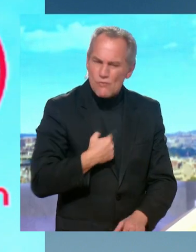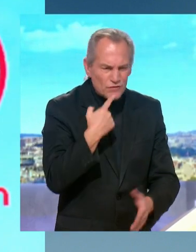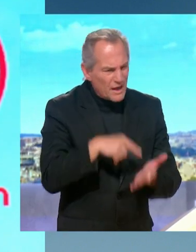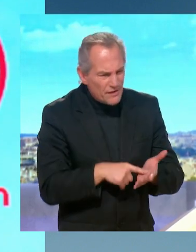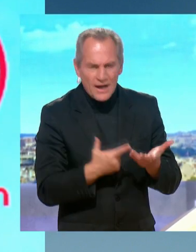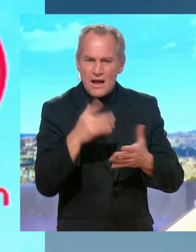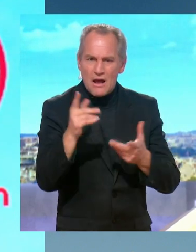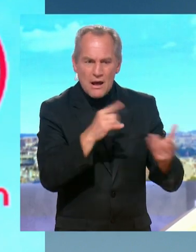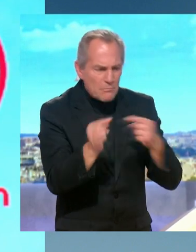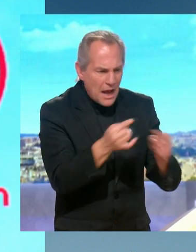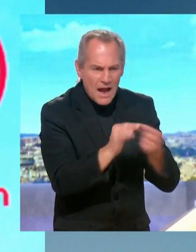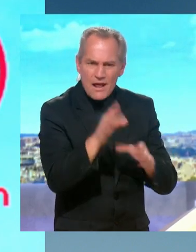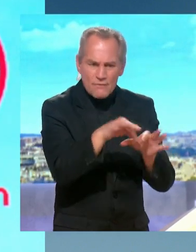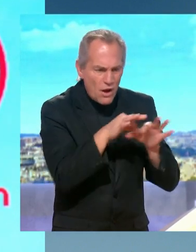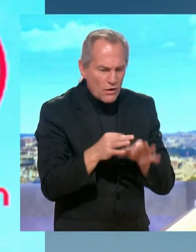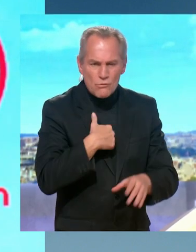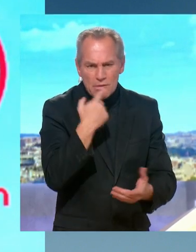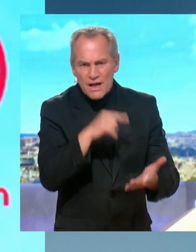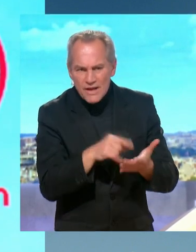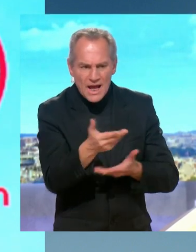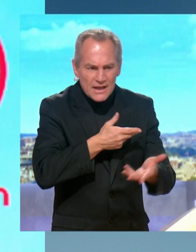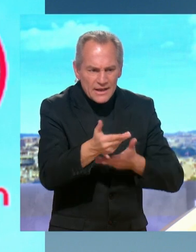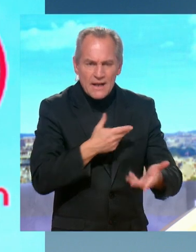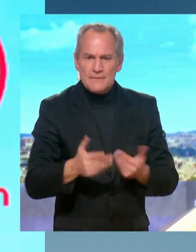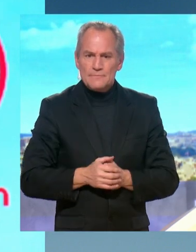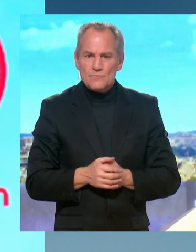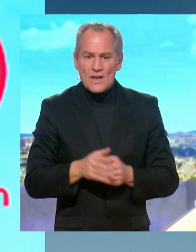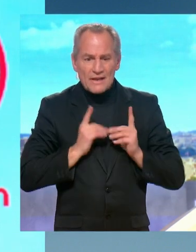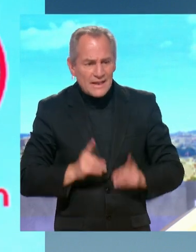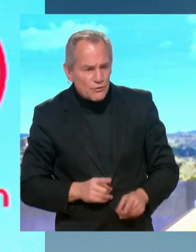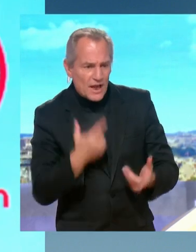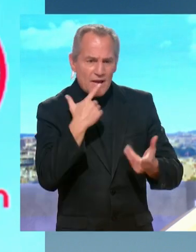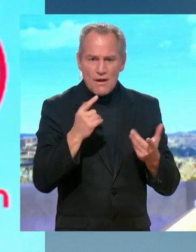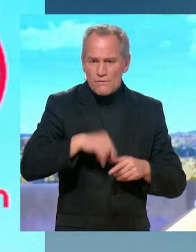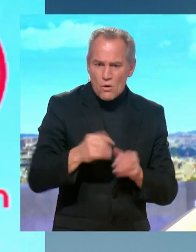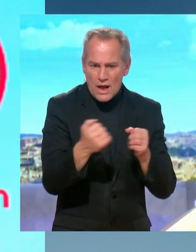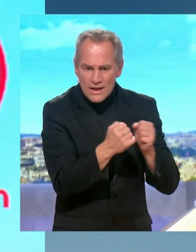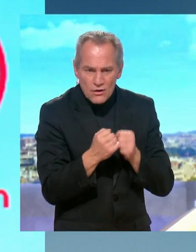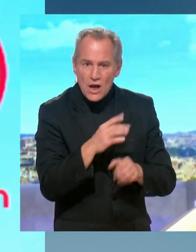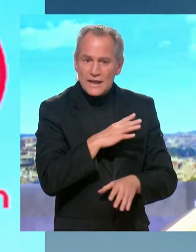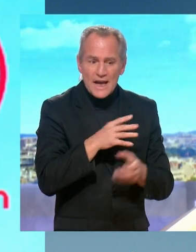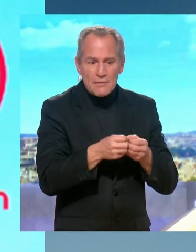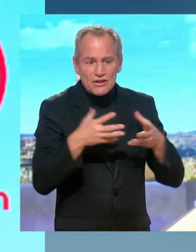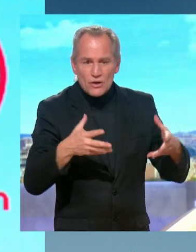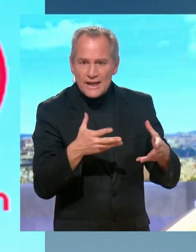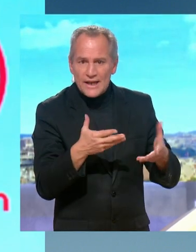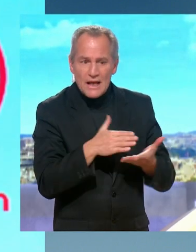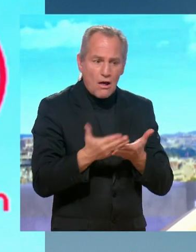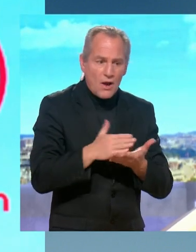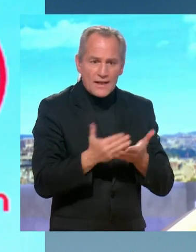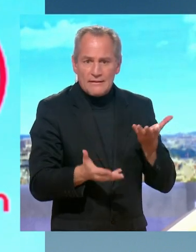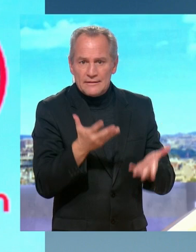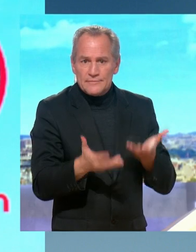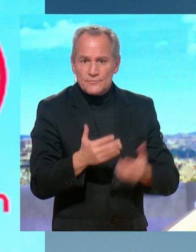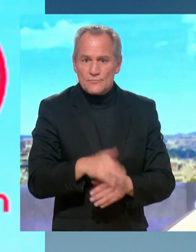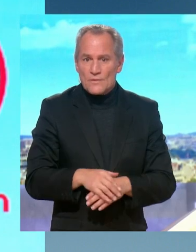suis là jour et nuit en débat avec les parlementaires. Je suis prêt à trouver des compromis avec eux. Nous avons une majorité relative, ça a été voulu par les Français. Moi, je n pas eu une